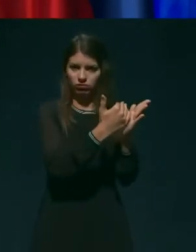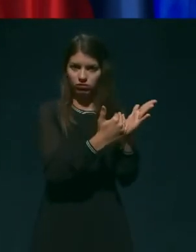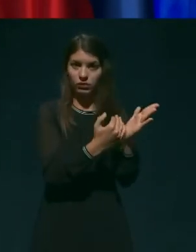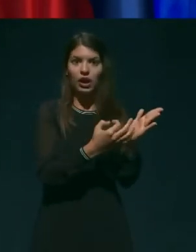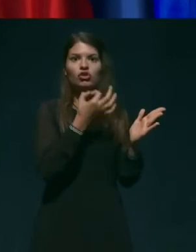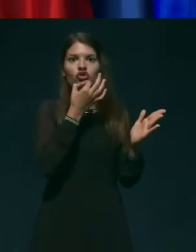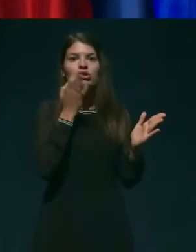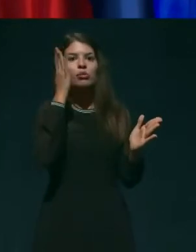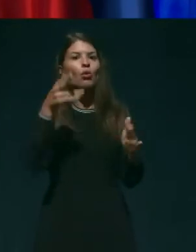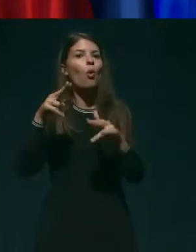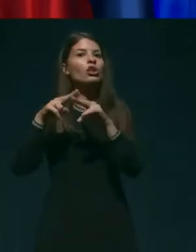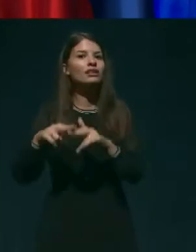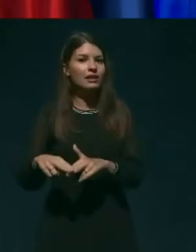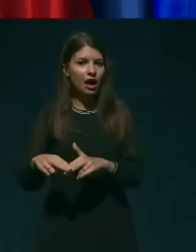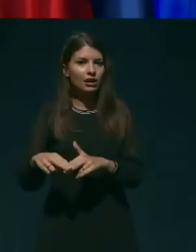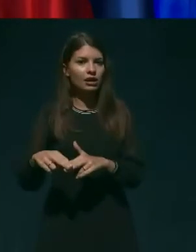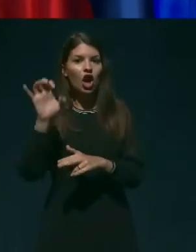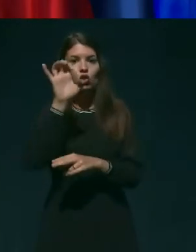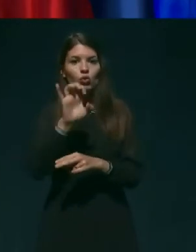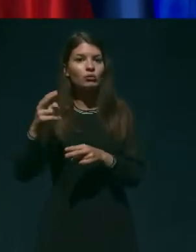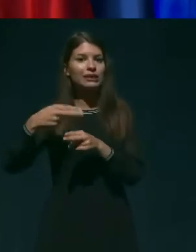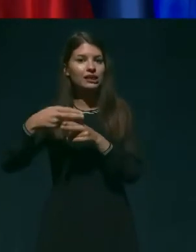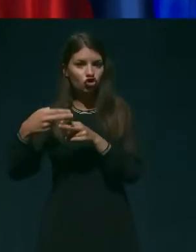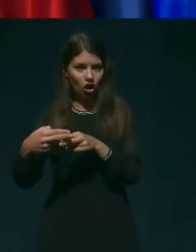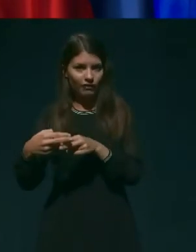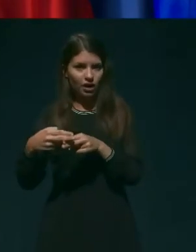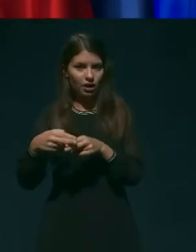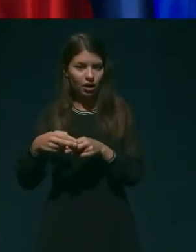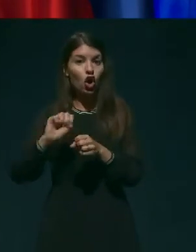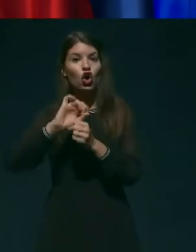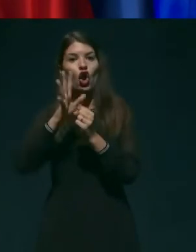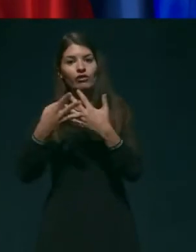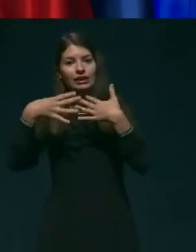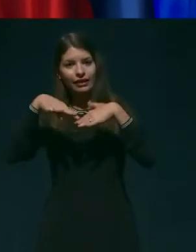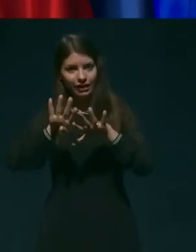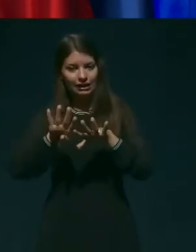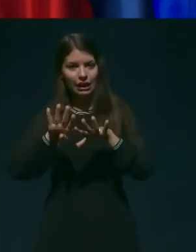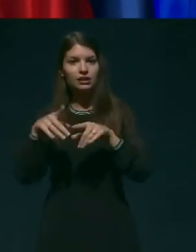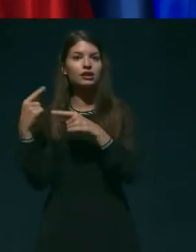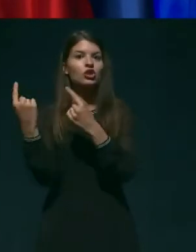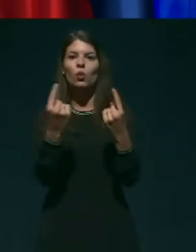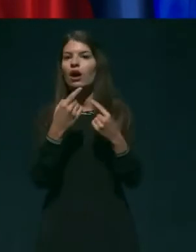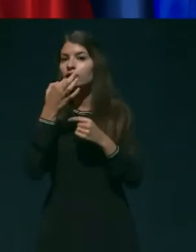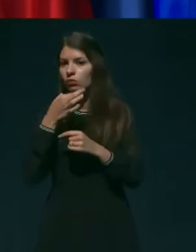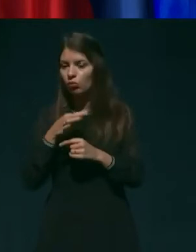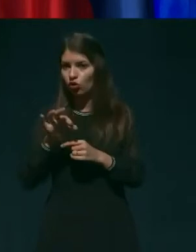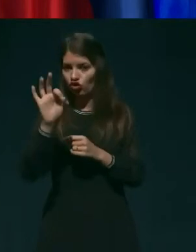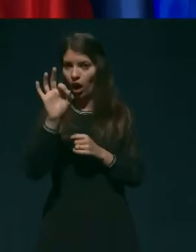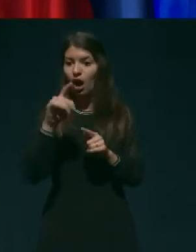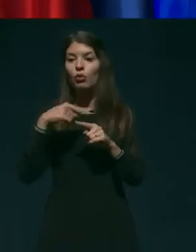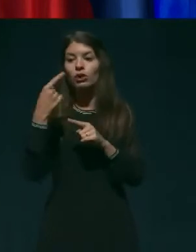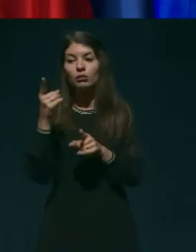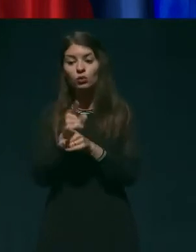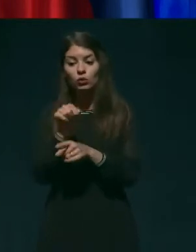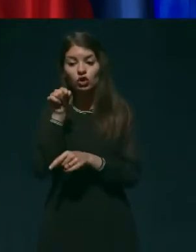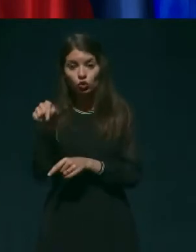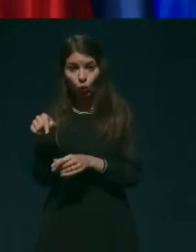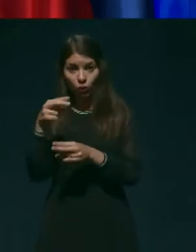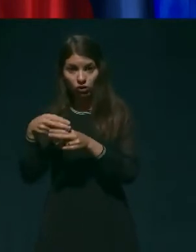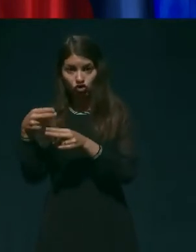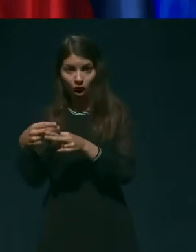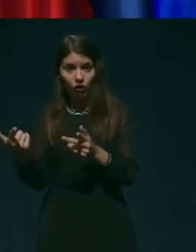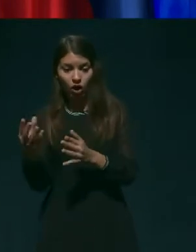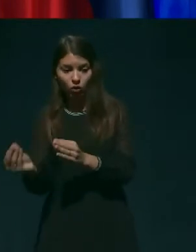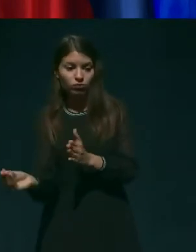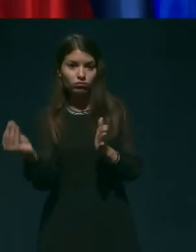COVID oziroma epidemiološka situacija izboljšala, bi se potem tudi te države dodatno lahko